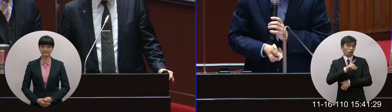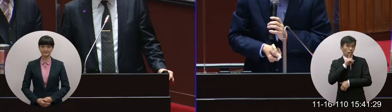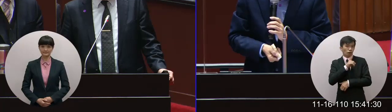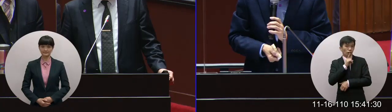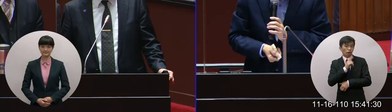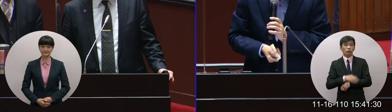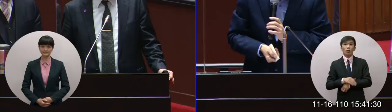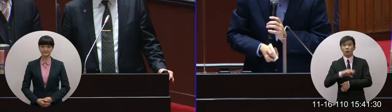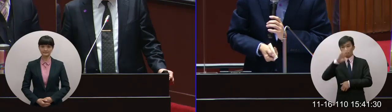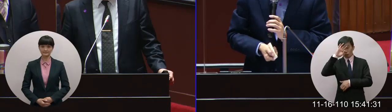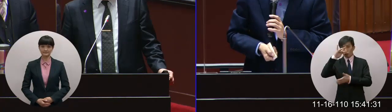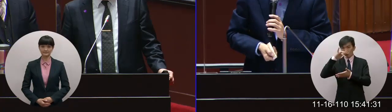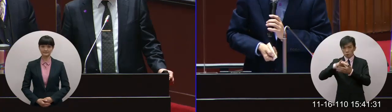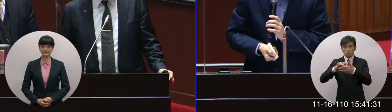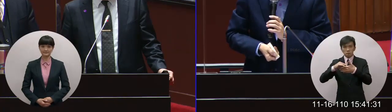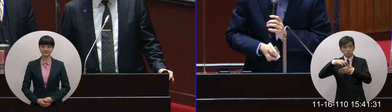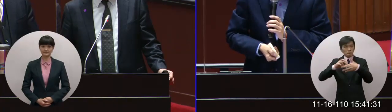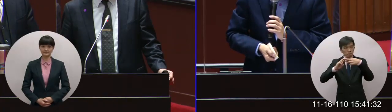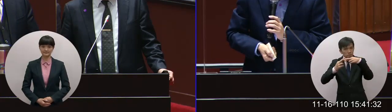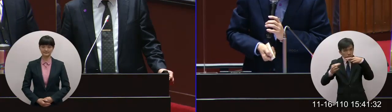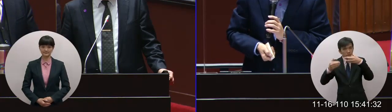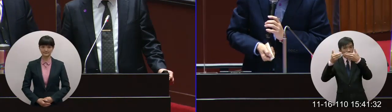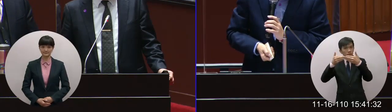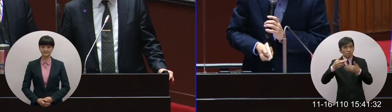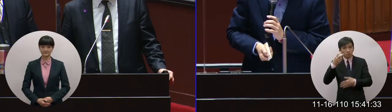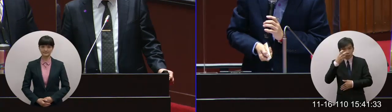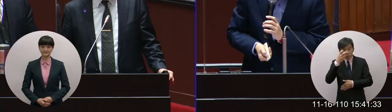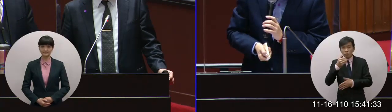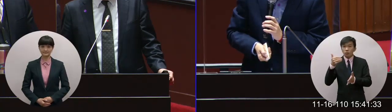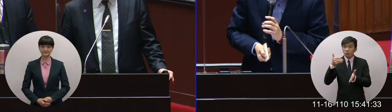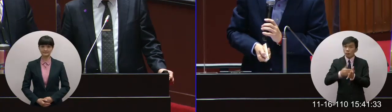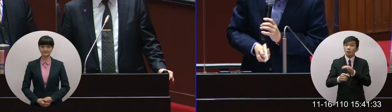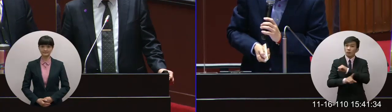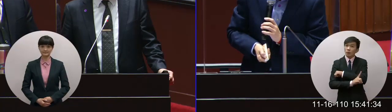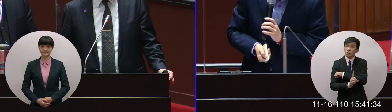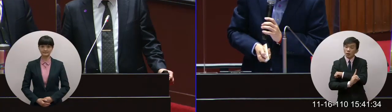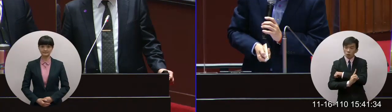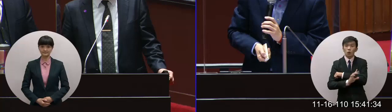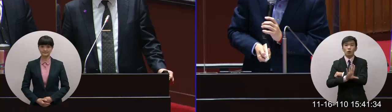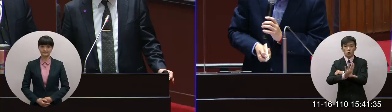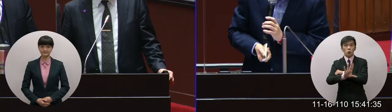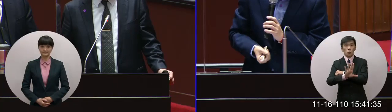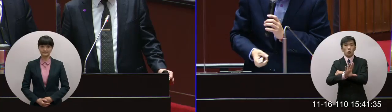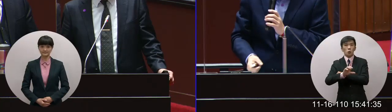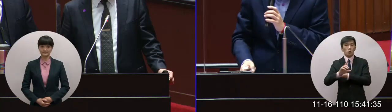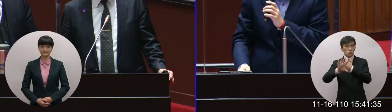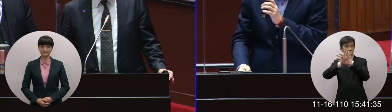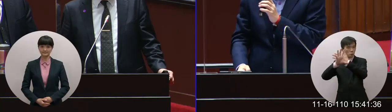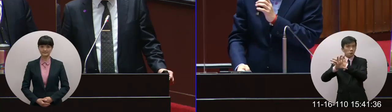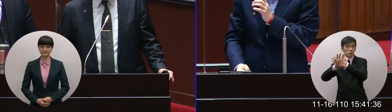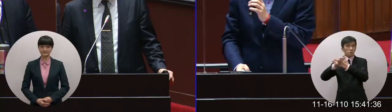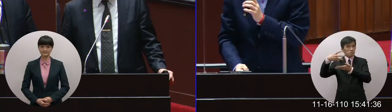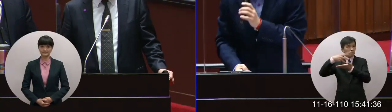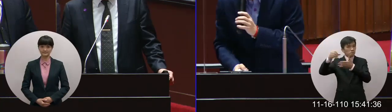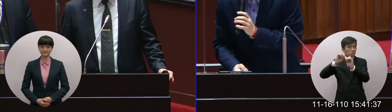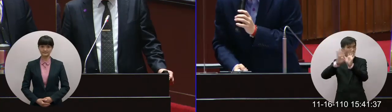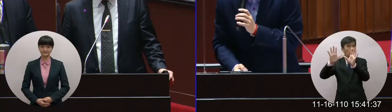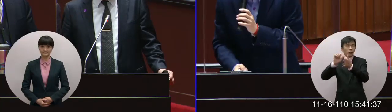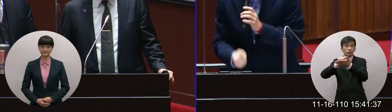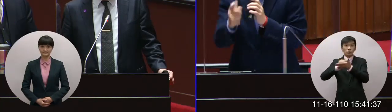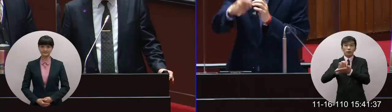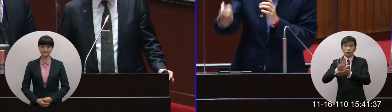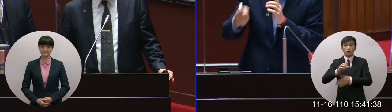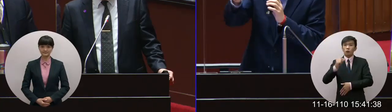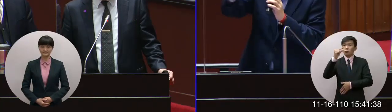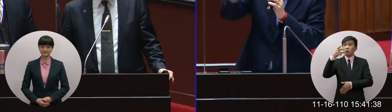毒基因的定序然後所得的結果定期上傳在國際的GSAG